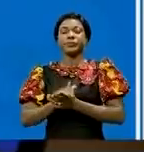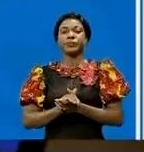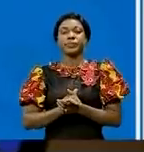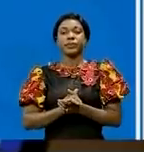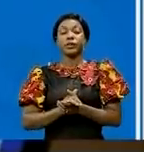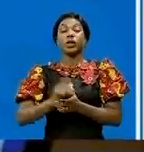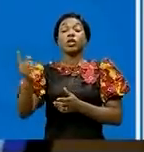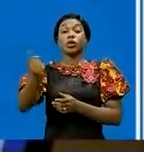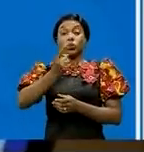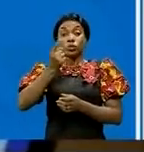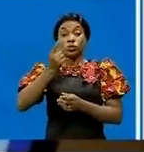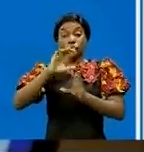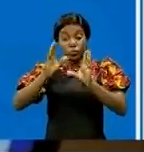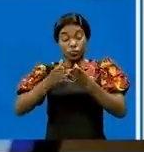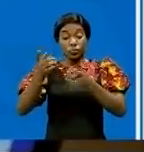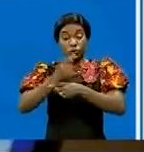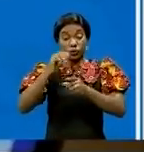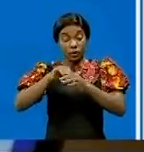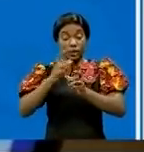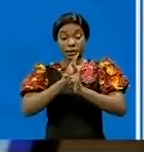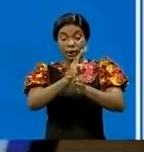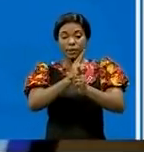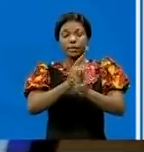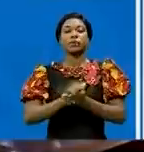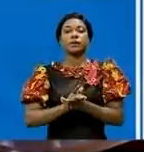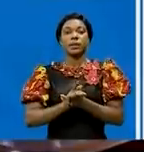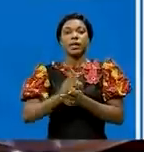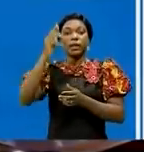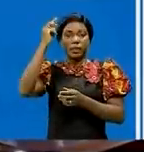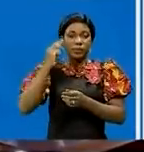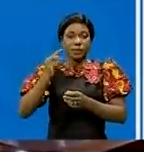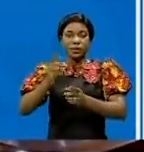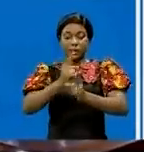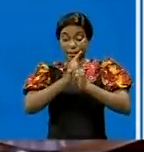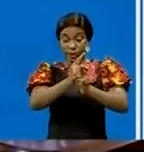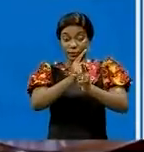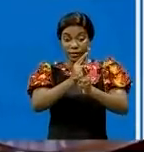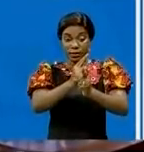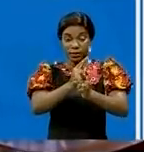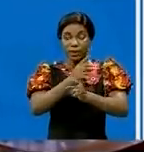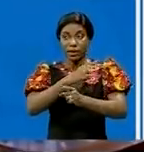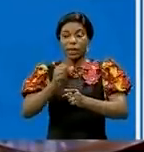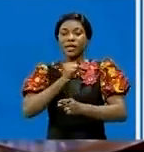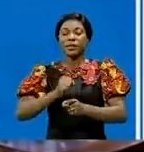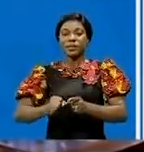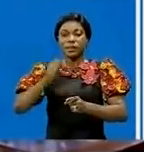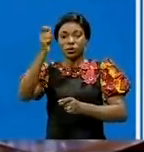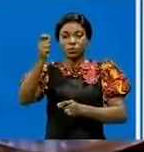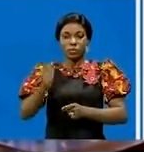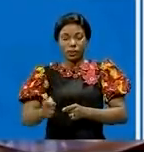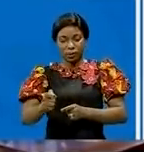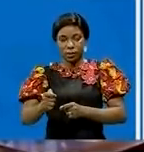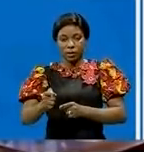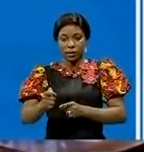Toujours sur ce chapitre sécuritaire, le ministre de la Défense et ancien combattant, en cas d'un